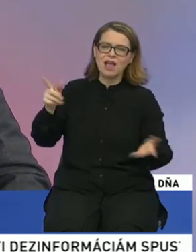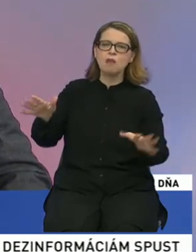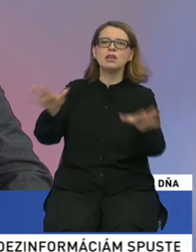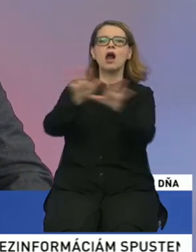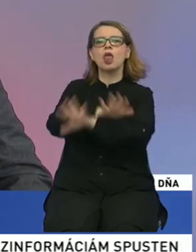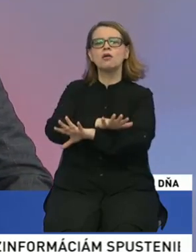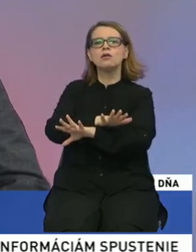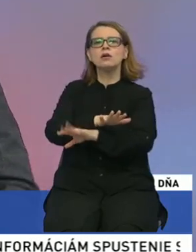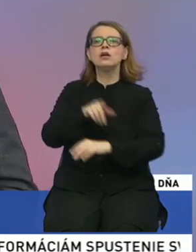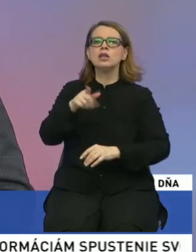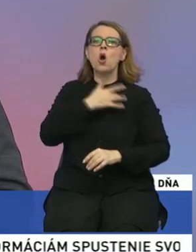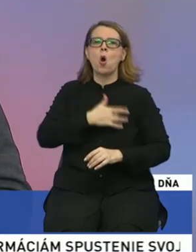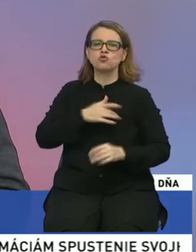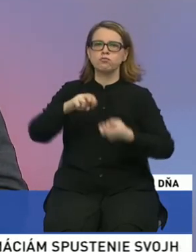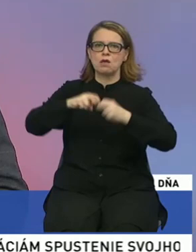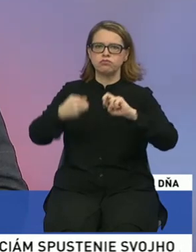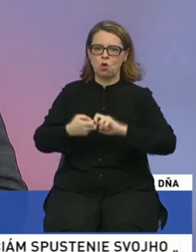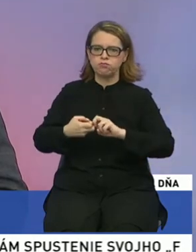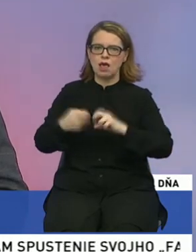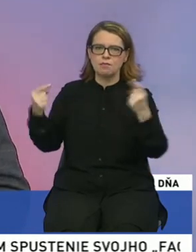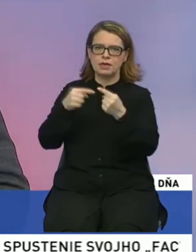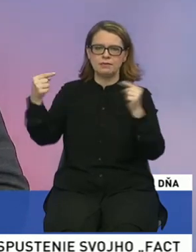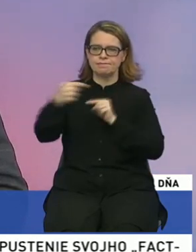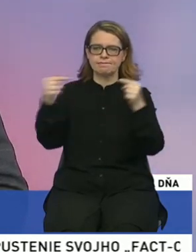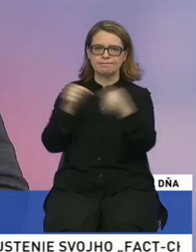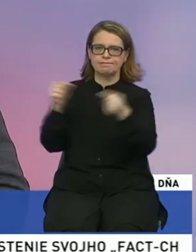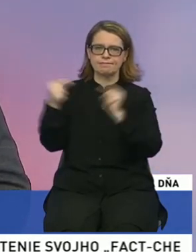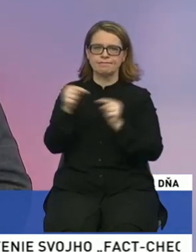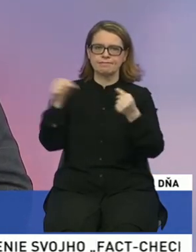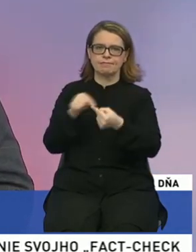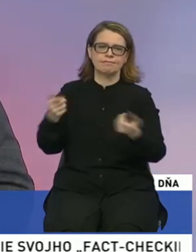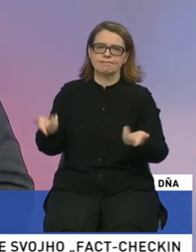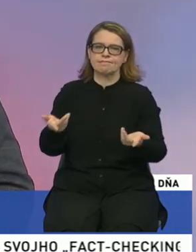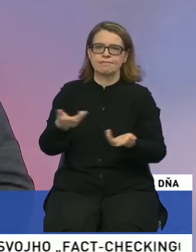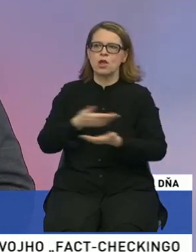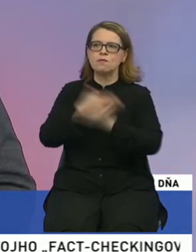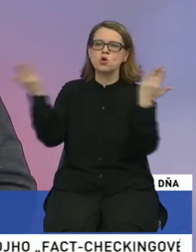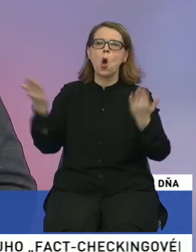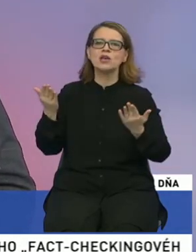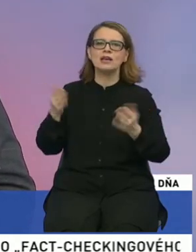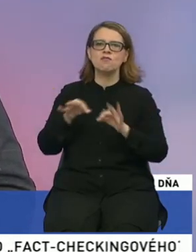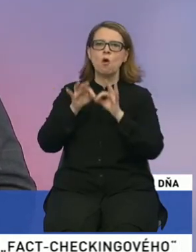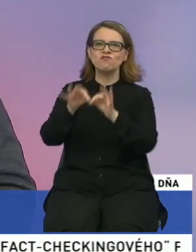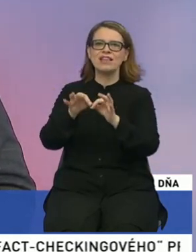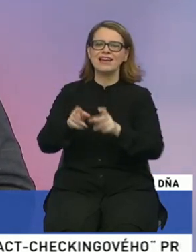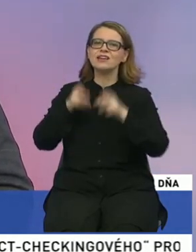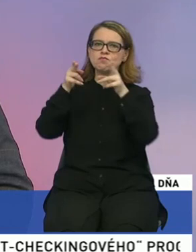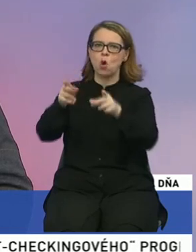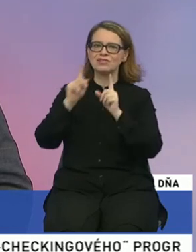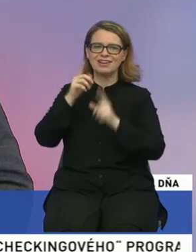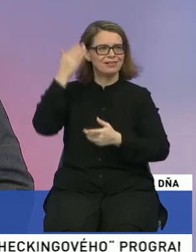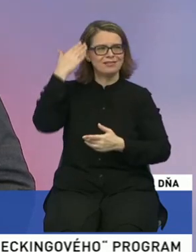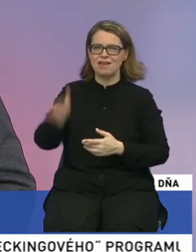to tie osobné problémy, cez ktoré jednoducho mnohí vo vedení Mostuhy nevedeli